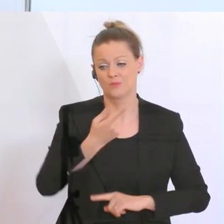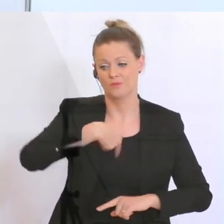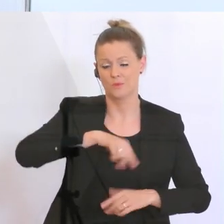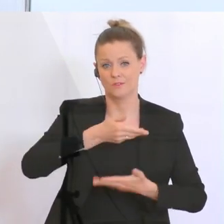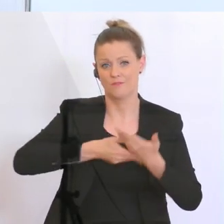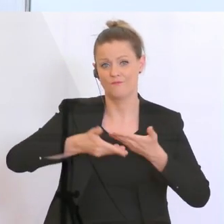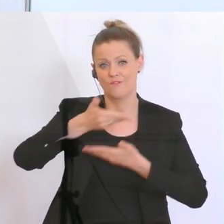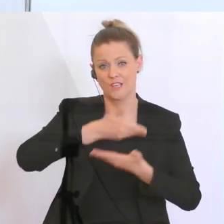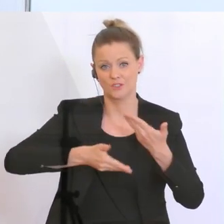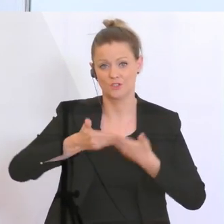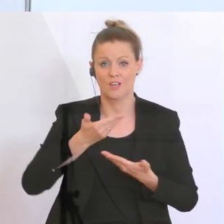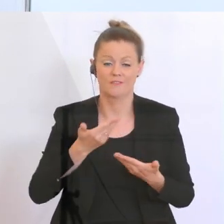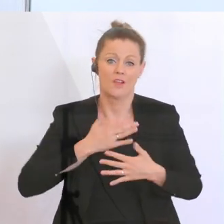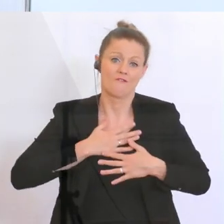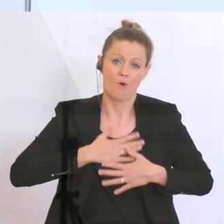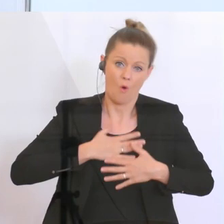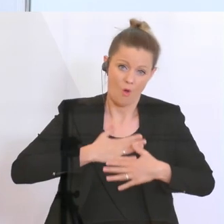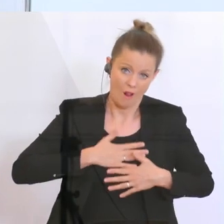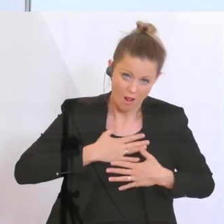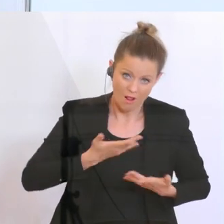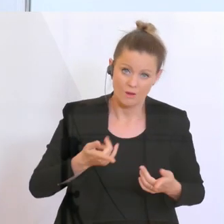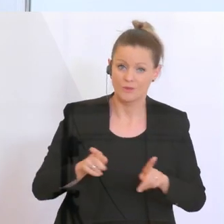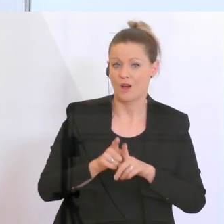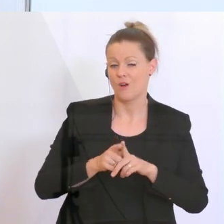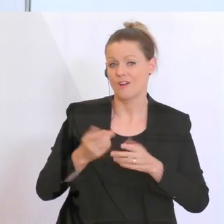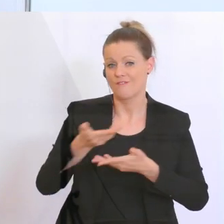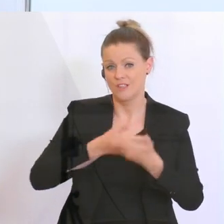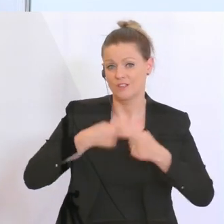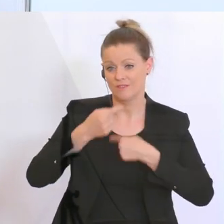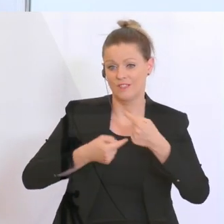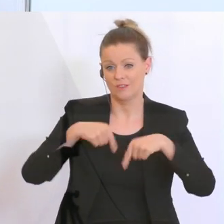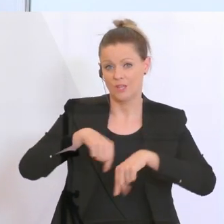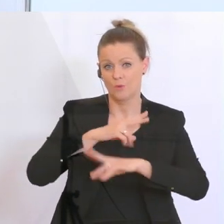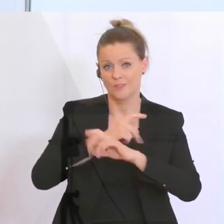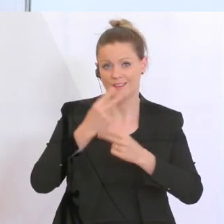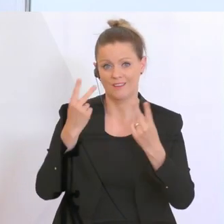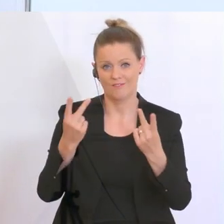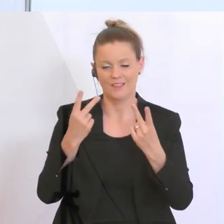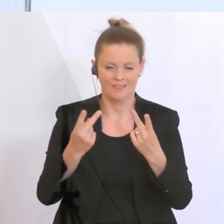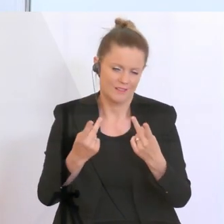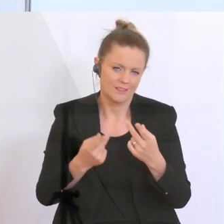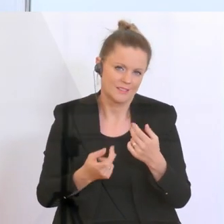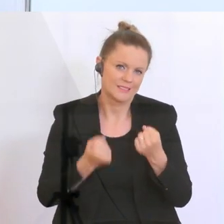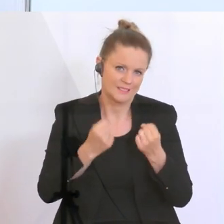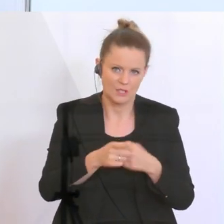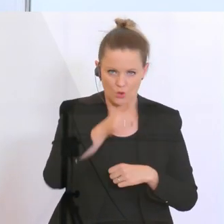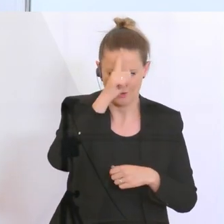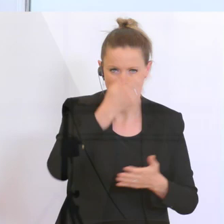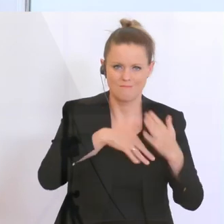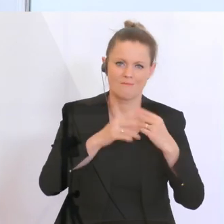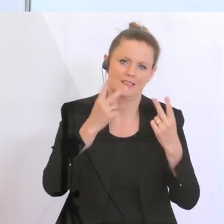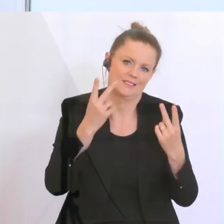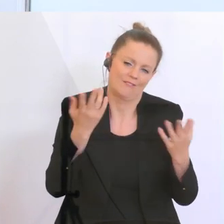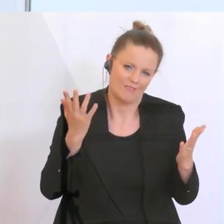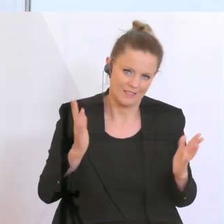Wohlsein und das wirtschaftliche Entwicklung des Landes wichtig sind. Und das ist sicher Deutschland eines der wichtigsten